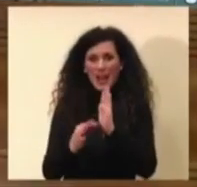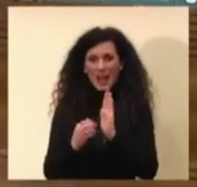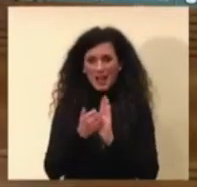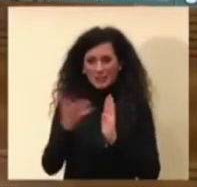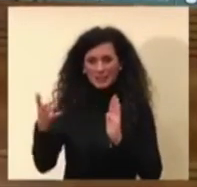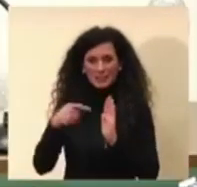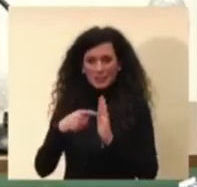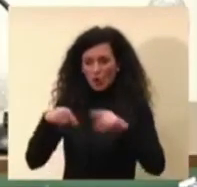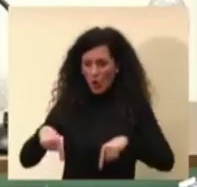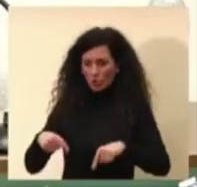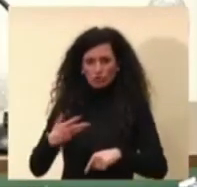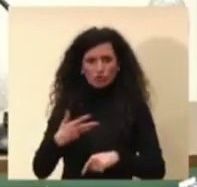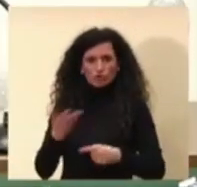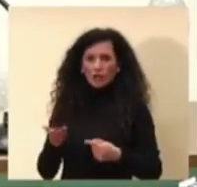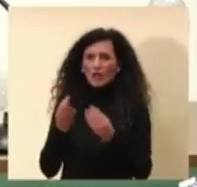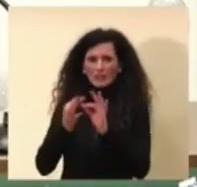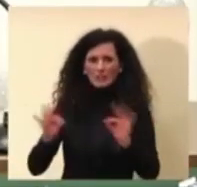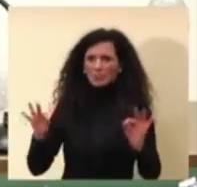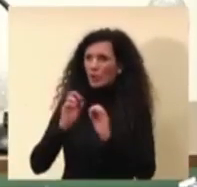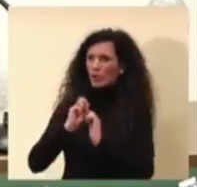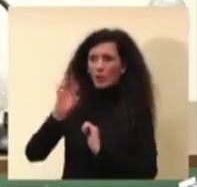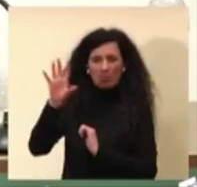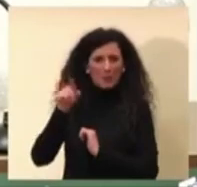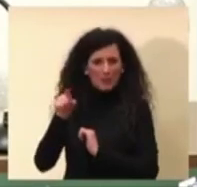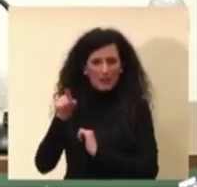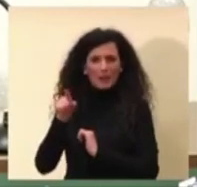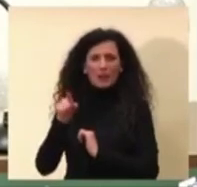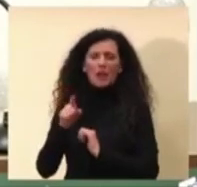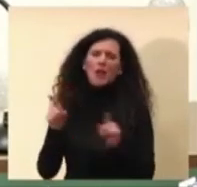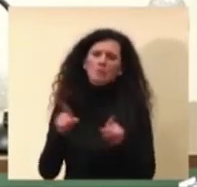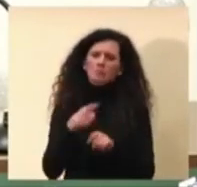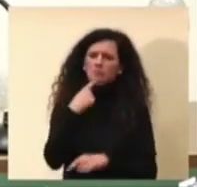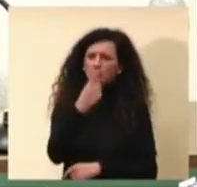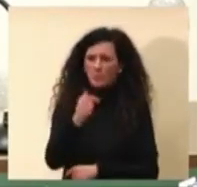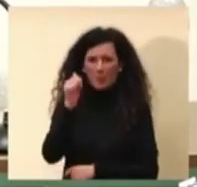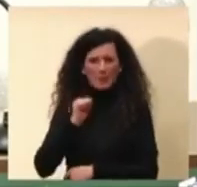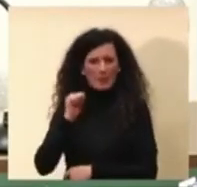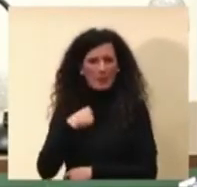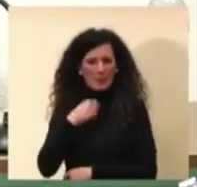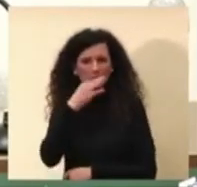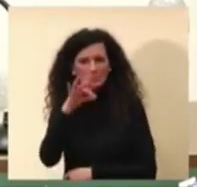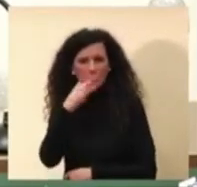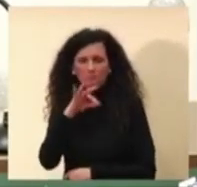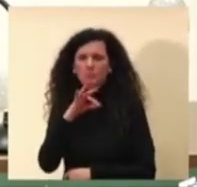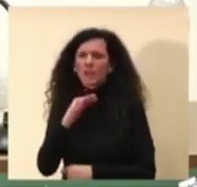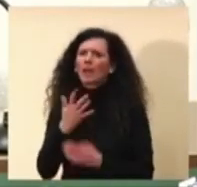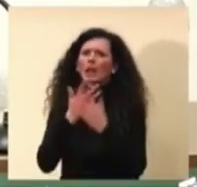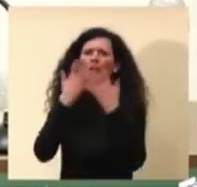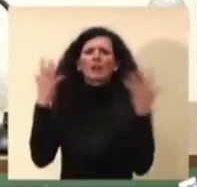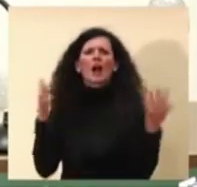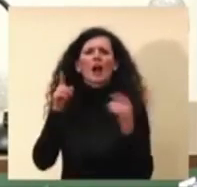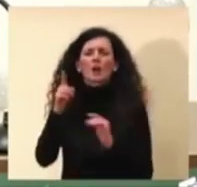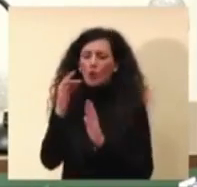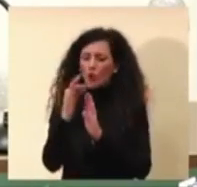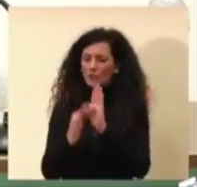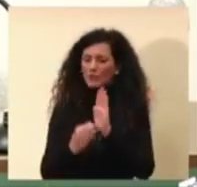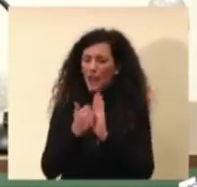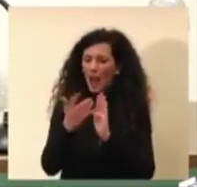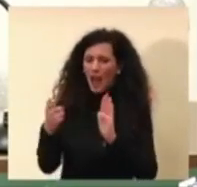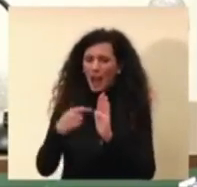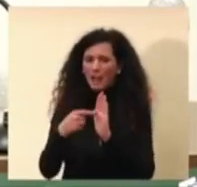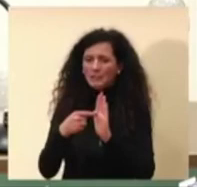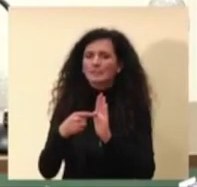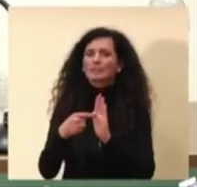disposizione ma l'ho già detto nel mio intervento di prima ci raccontano chiaramente quanto la macchina